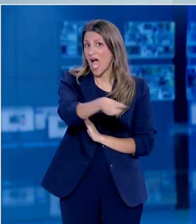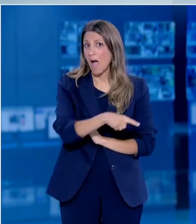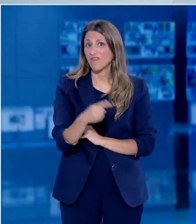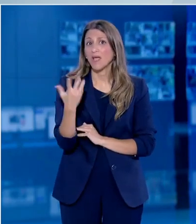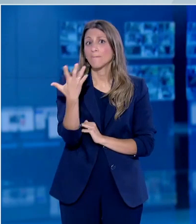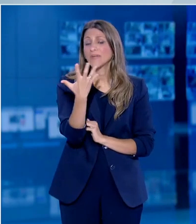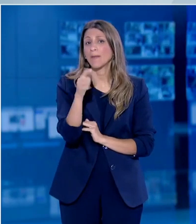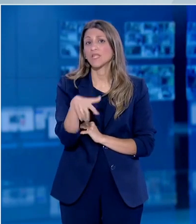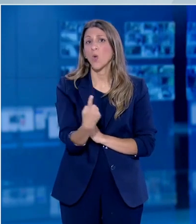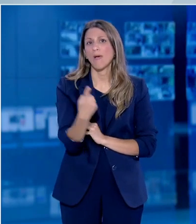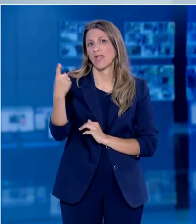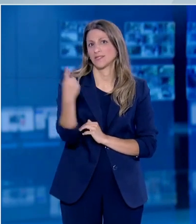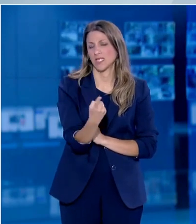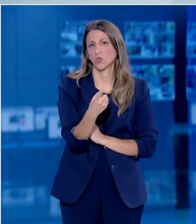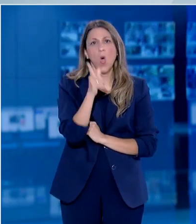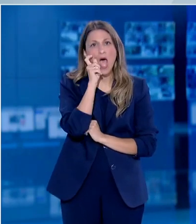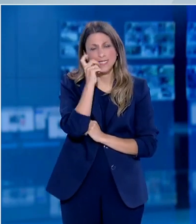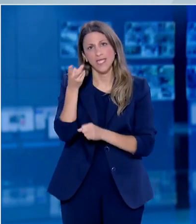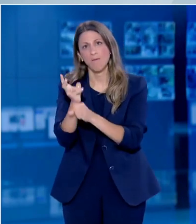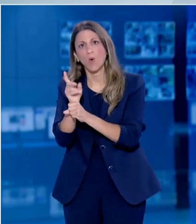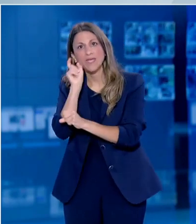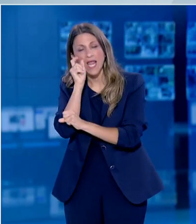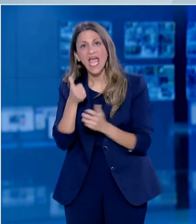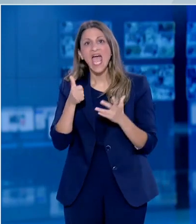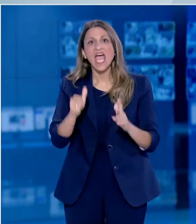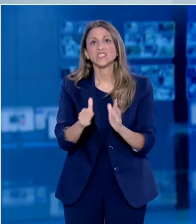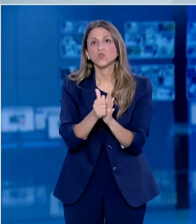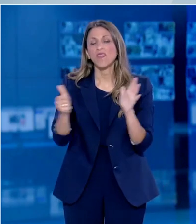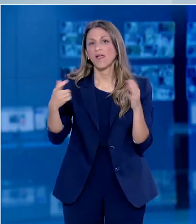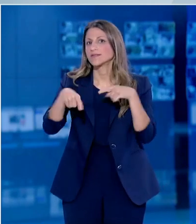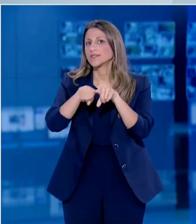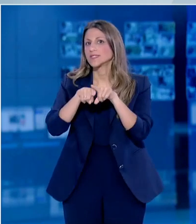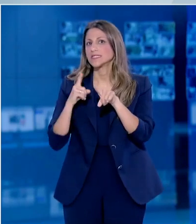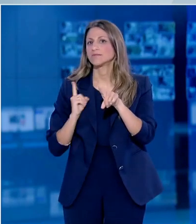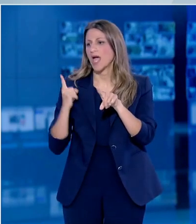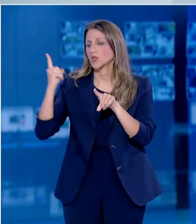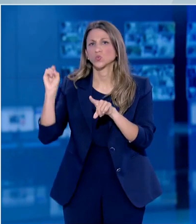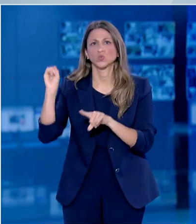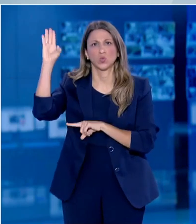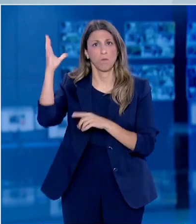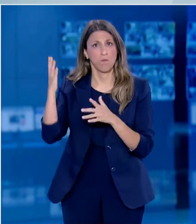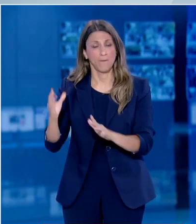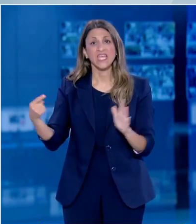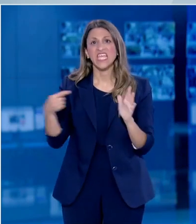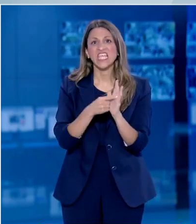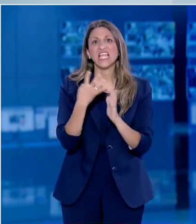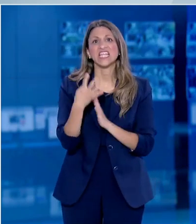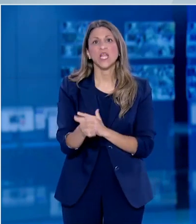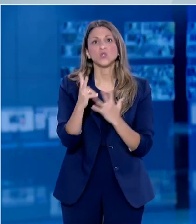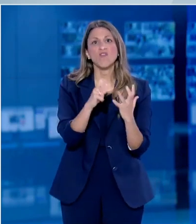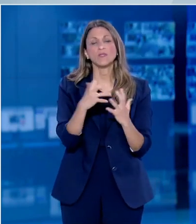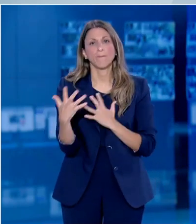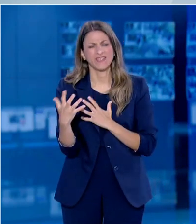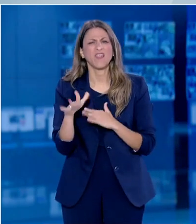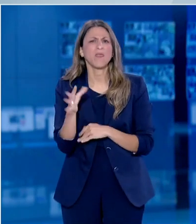το 55,1% αφορά άνδρες. 616 θεωρούνται σχετιζόμενα με ταξίδια από το εξωτερικό και 1475,